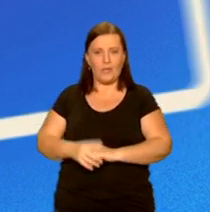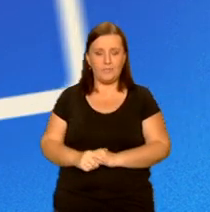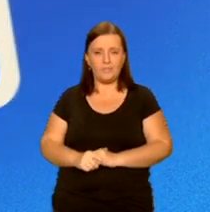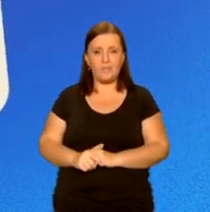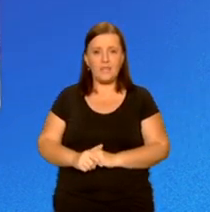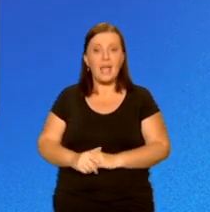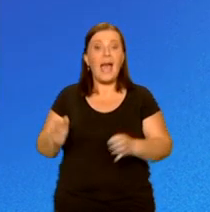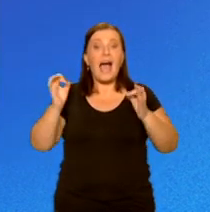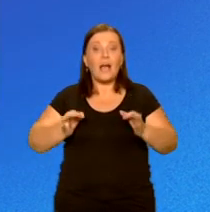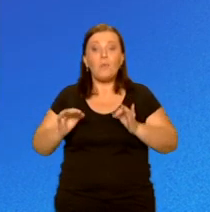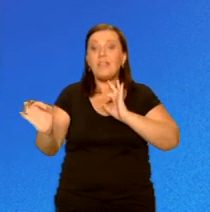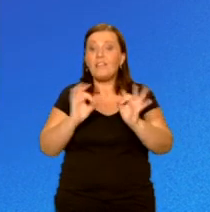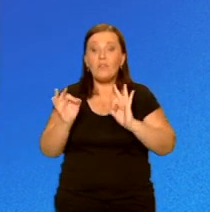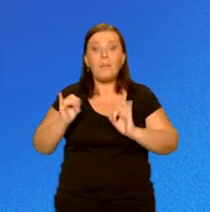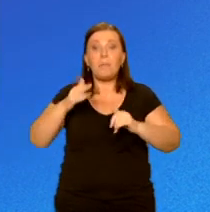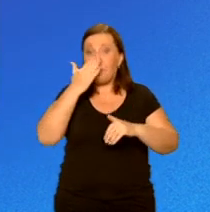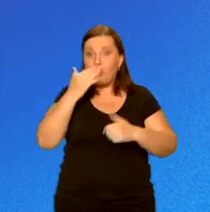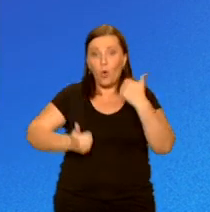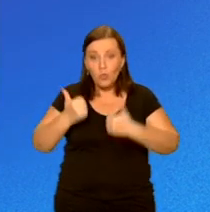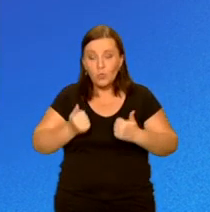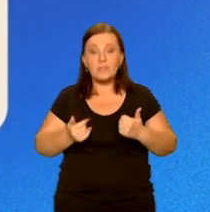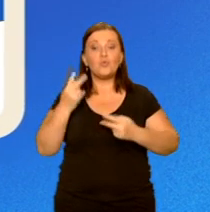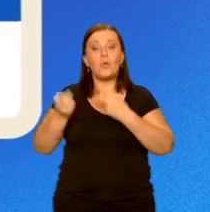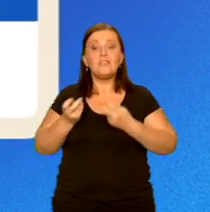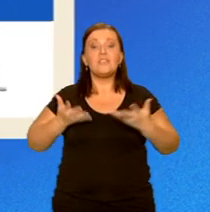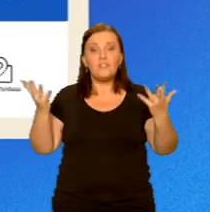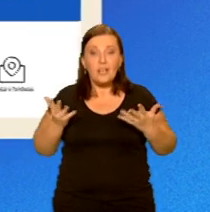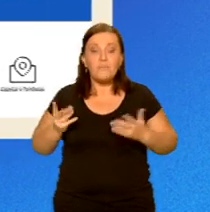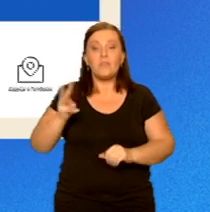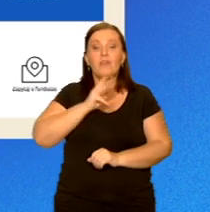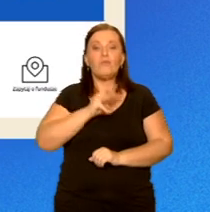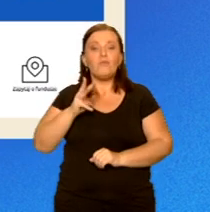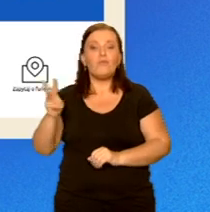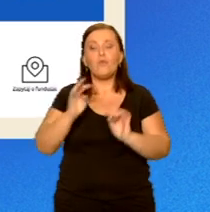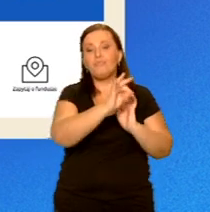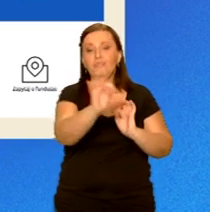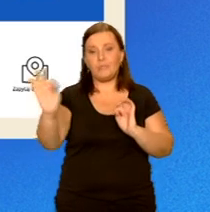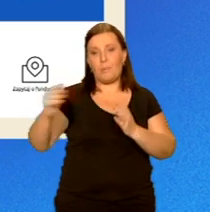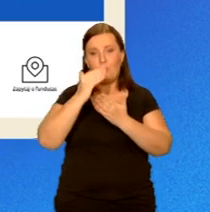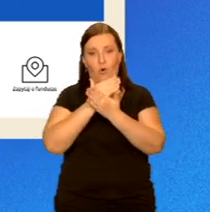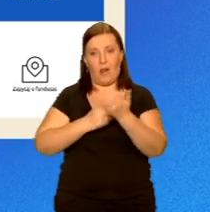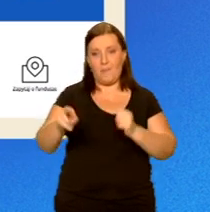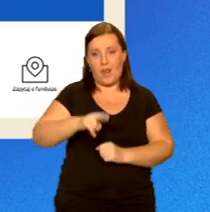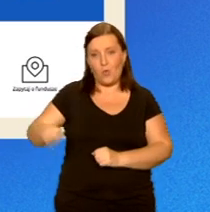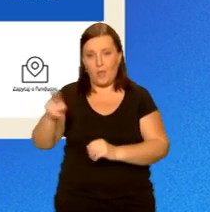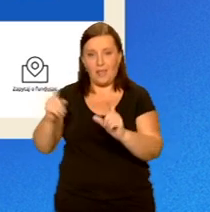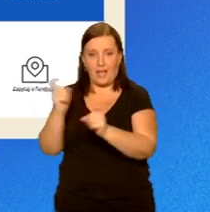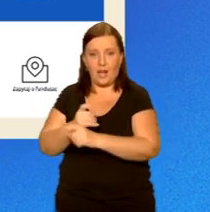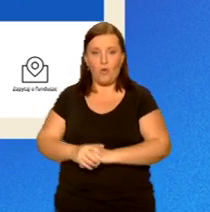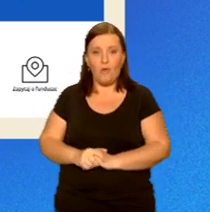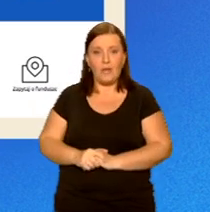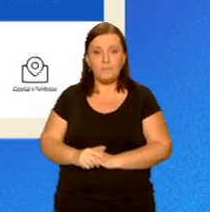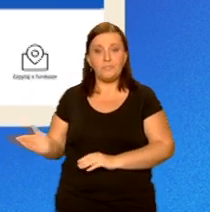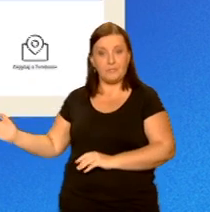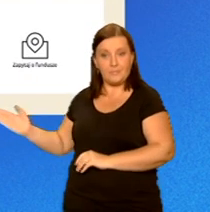informacje o konkursach są dostępne na stronach internetowych poszczególnych programów regionalnych i krajowych na portalu